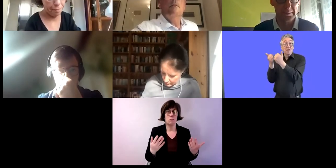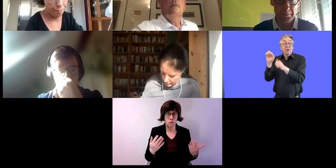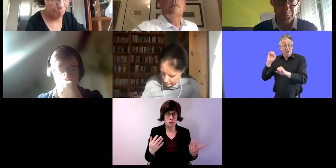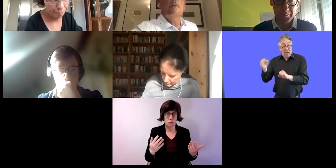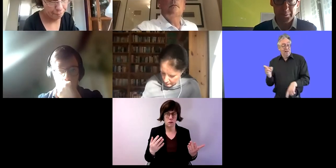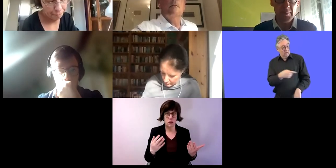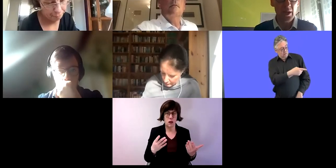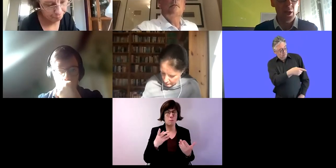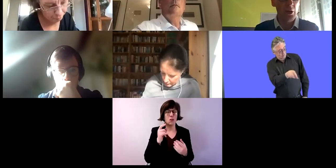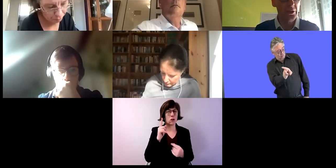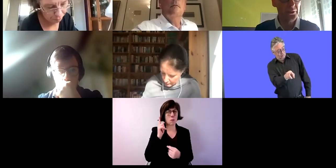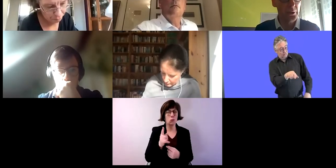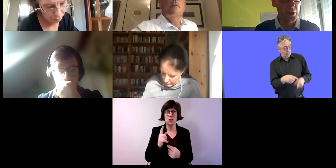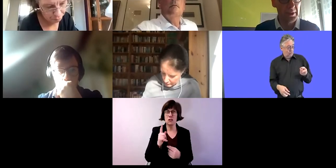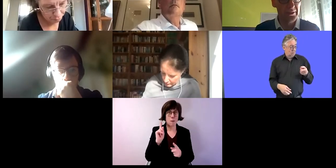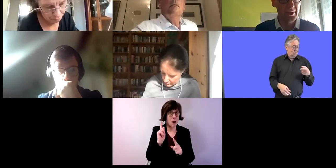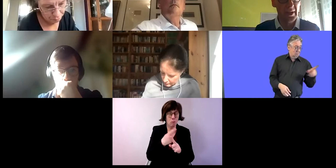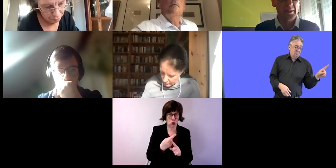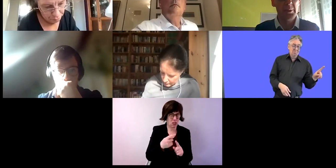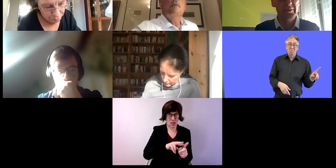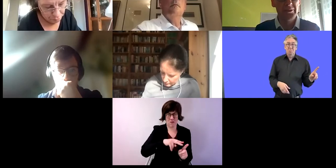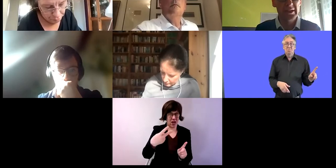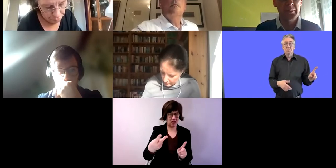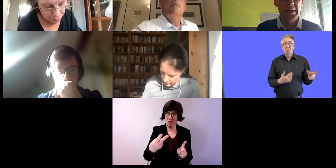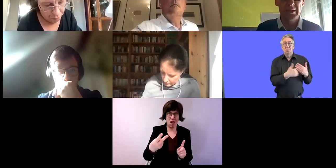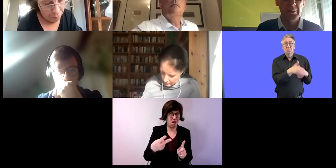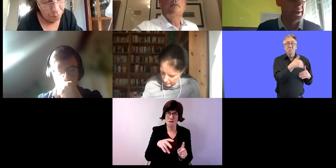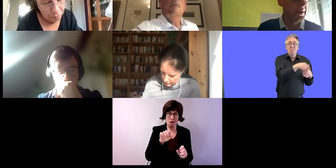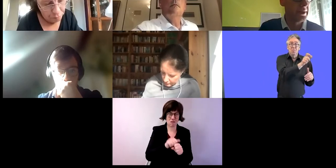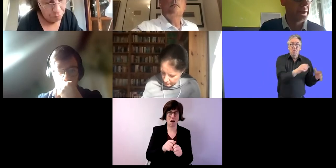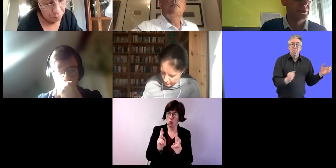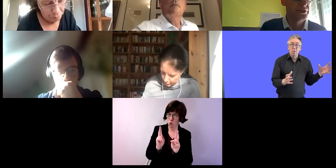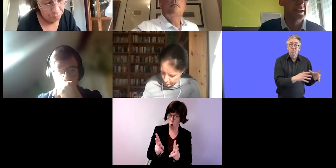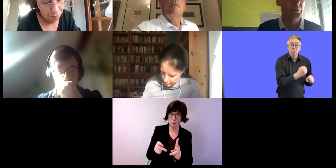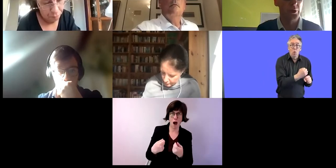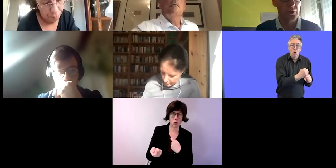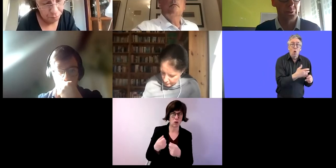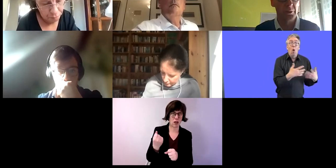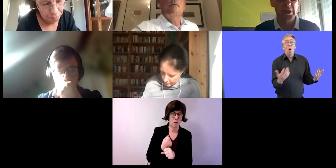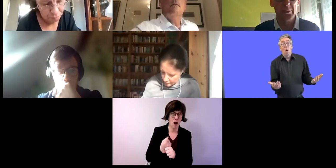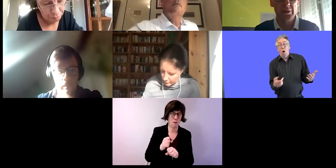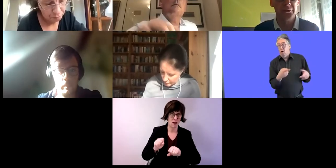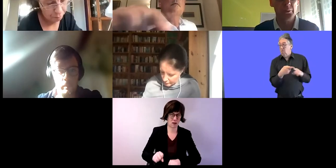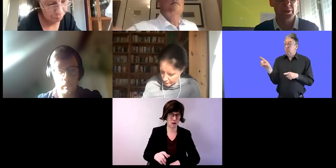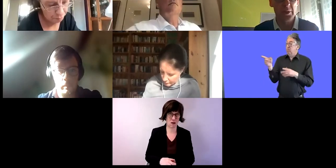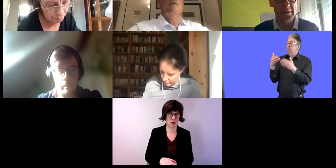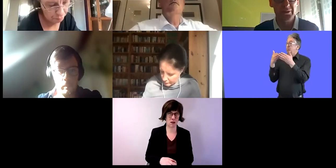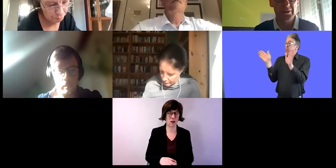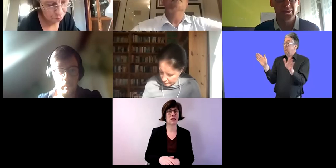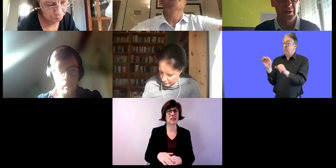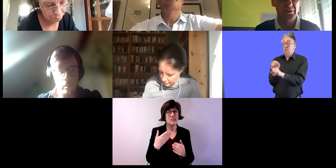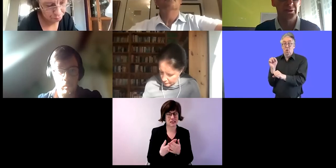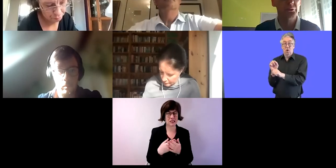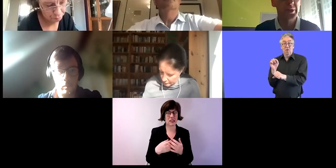Man muss das allerdings nicht machen, man kann auch in einem normalen Unternehmen arbeiten. Und diese Unternehmen,